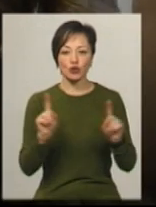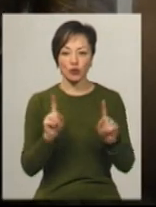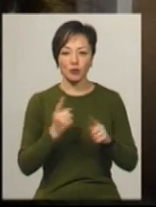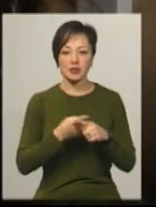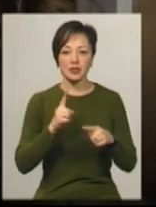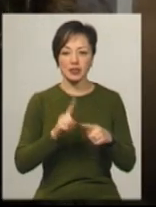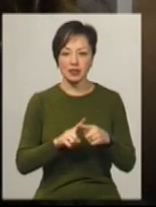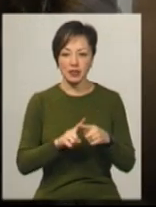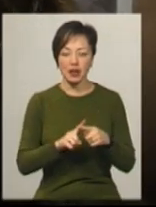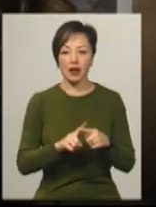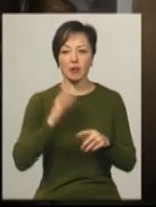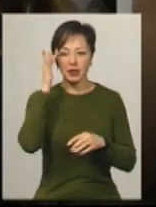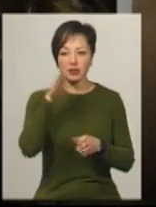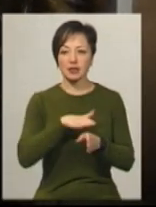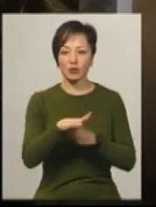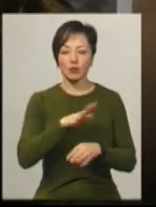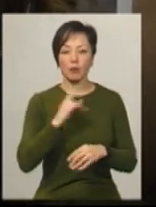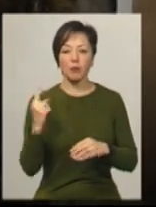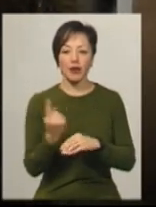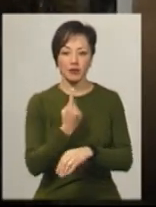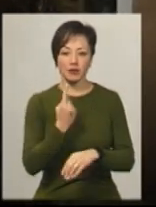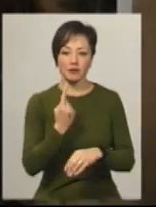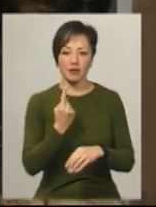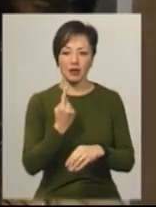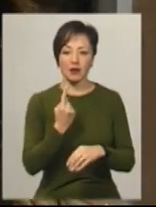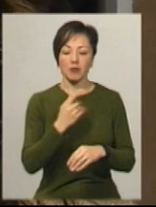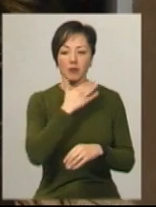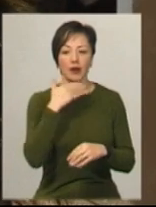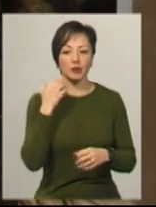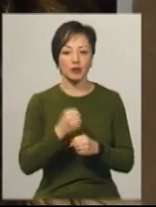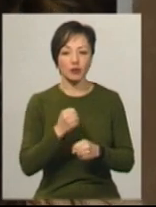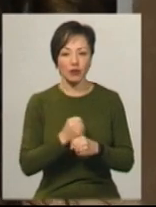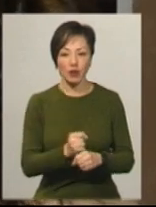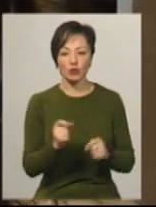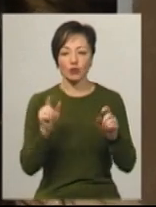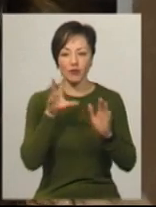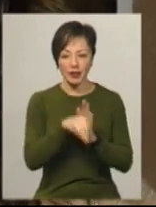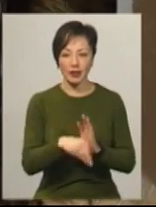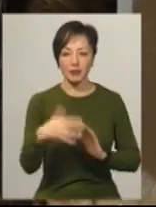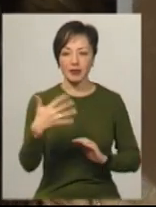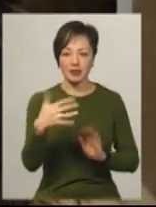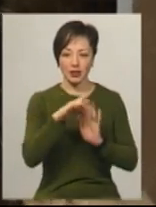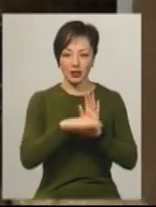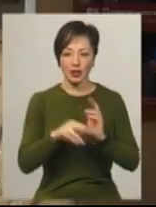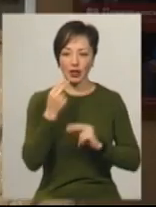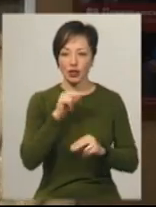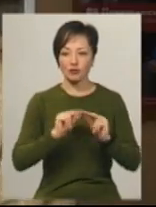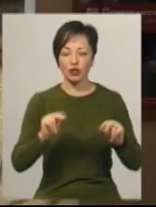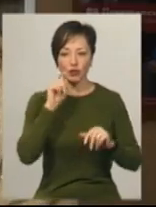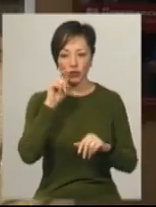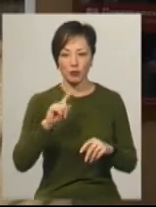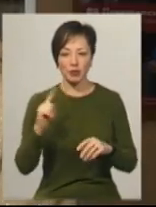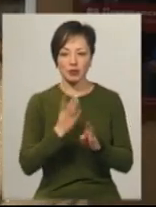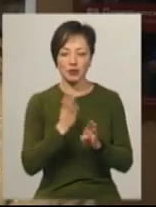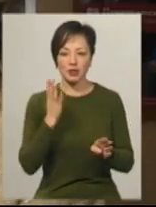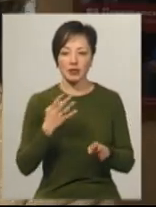ця мрія здійснилася, мені потрібно було, перш за все, багато працювати, щоб війти в топ-50 найкращих вчителів України. Перш за